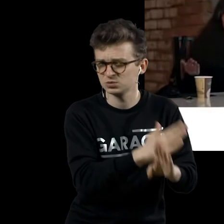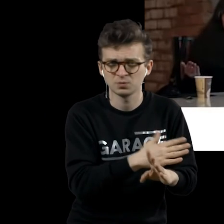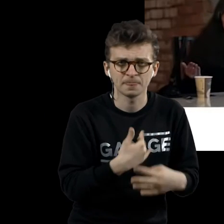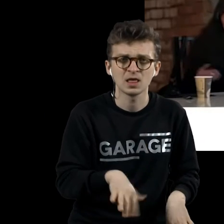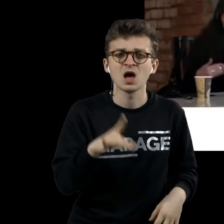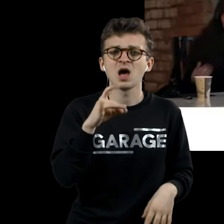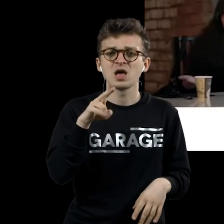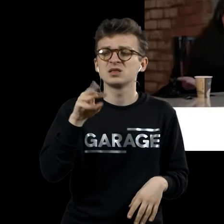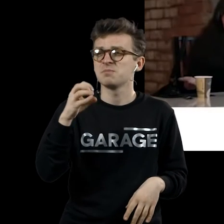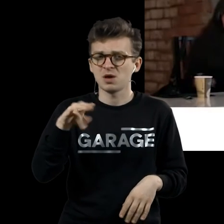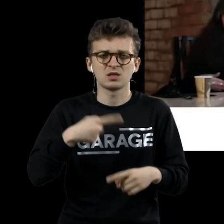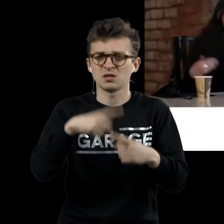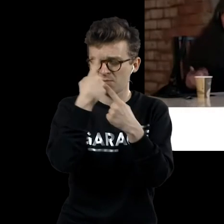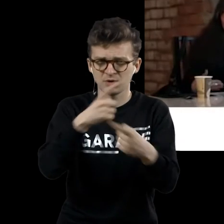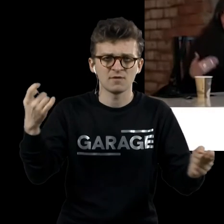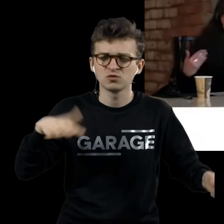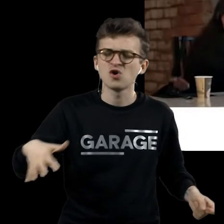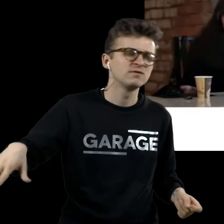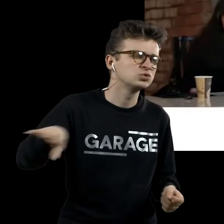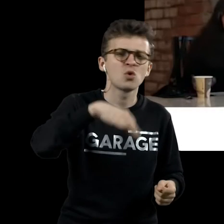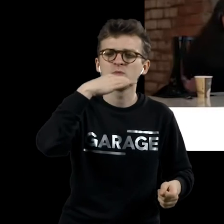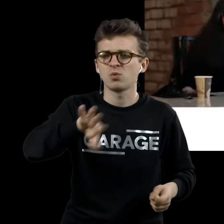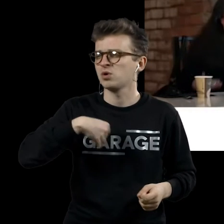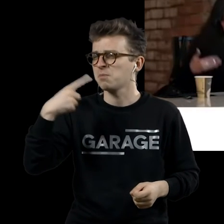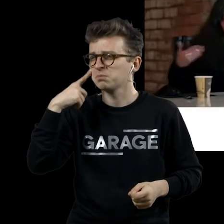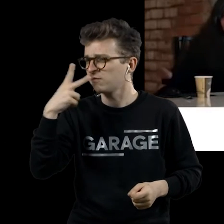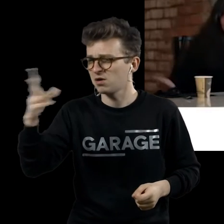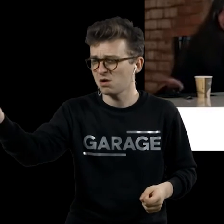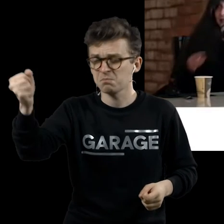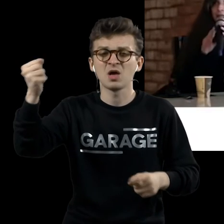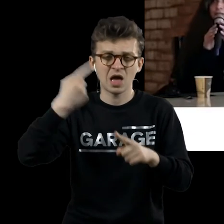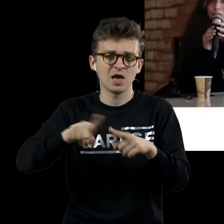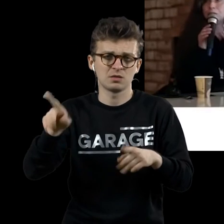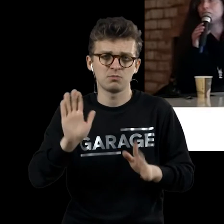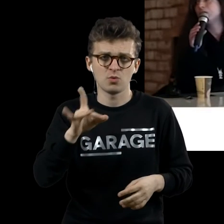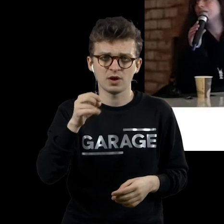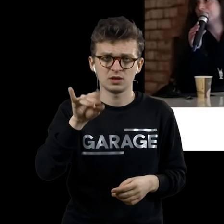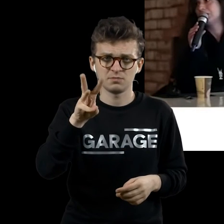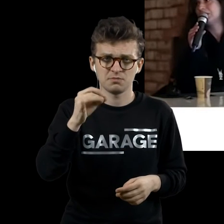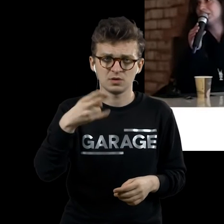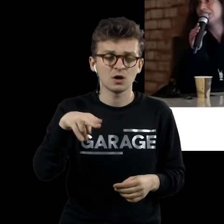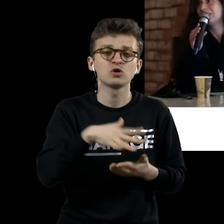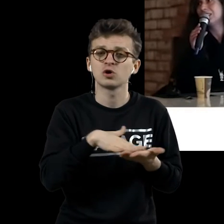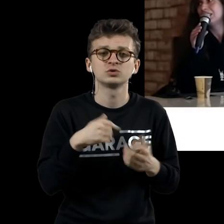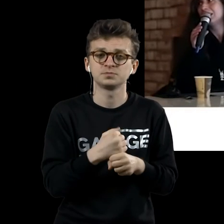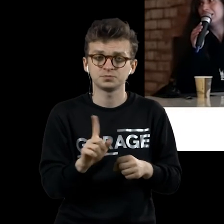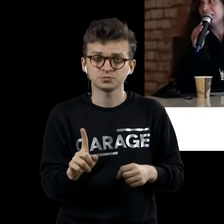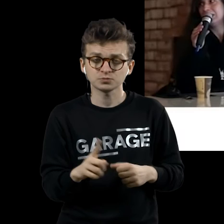-мейт объявлен, что все может быть ради-мейт, да в любой момент можно встретить ради-мейт. Но, собственно, чего им дальше делать?